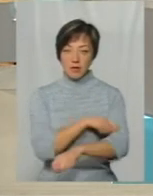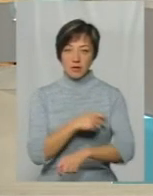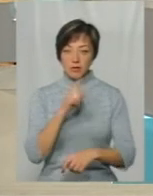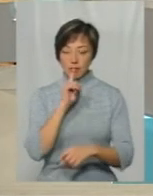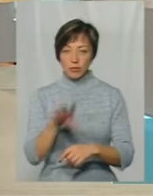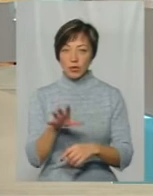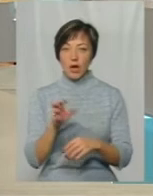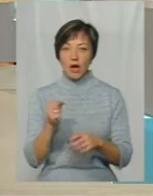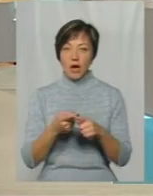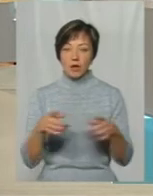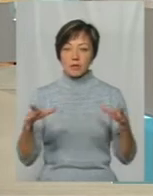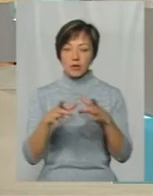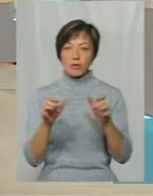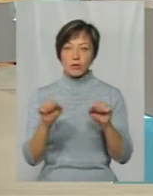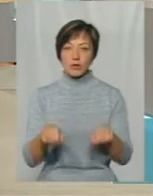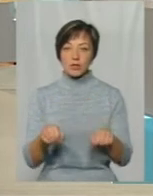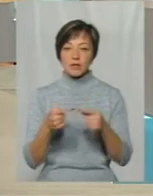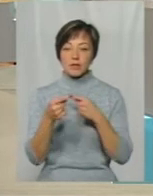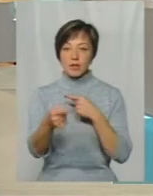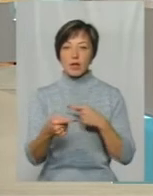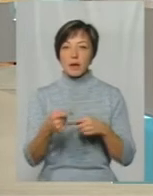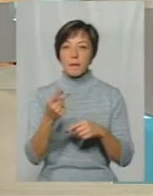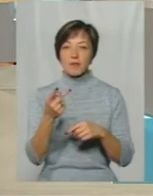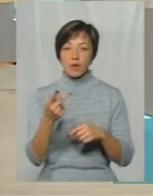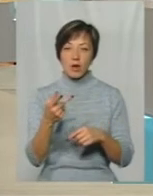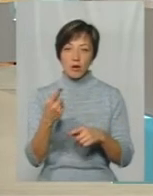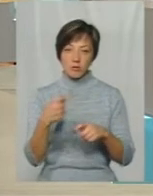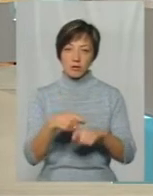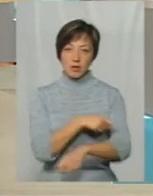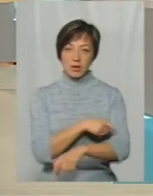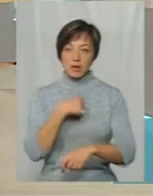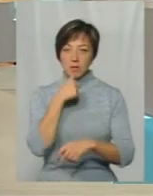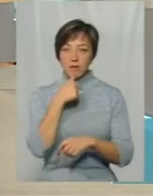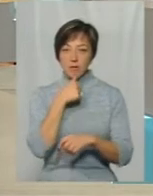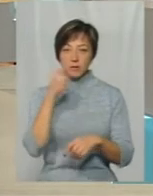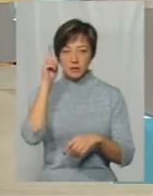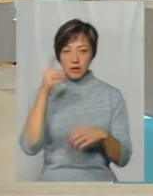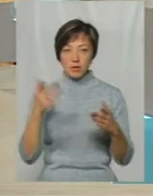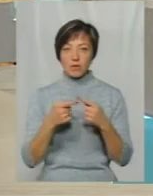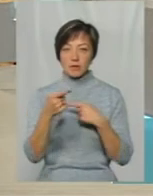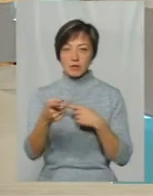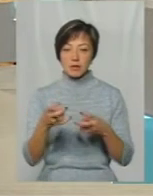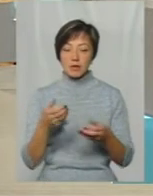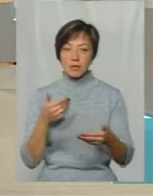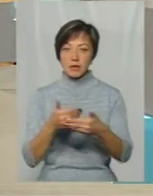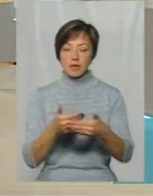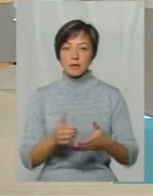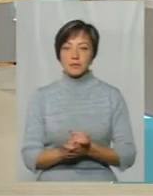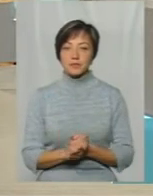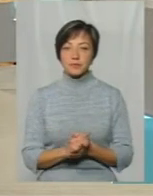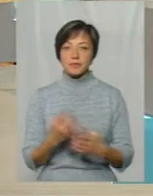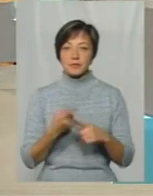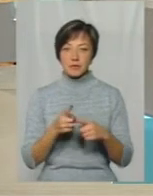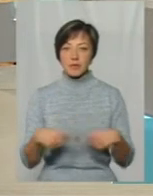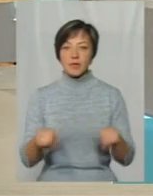на петлю взяти тварину можна лише на відстані метр-півтора Тому що я брала тварину на петлю, я знаю, на яку відстань треба до неї підійти Тому це